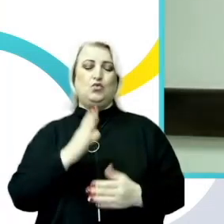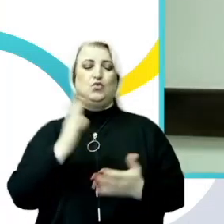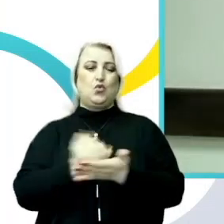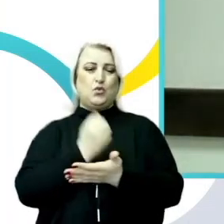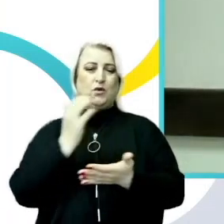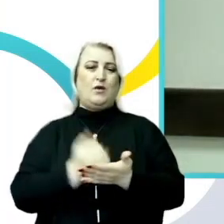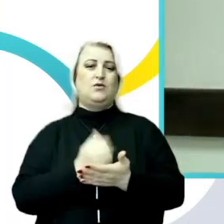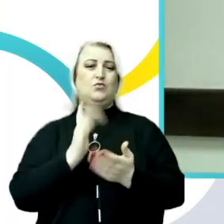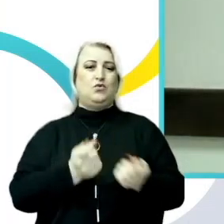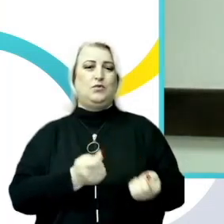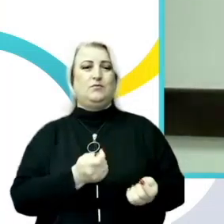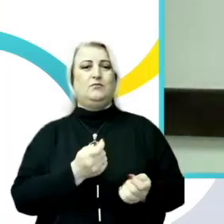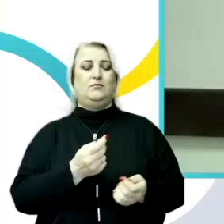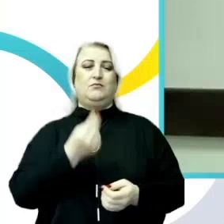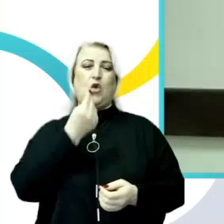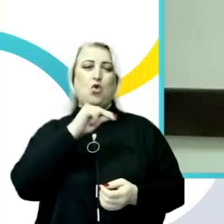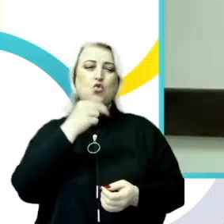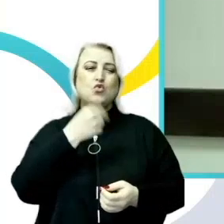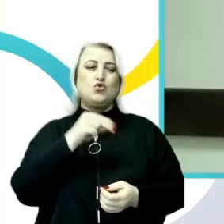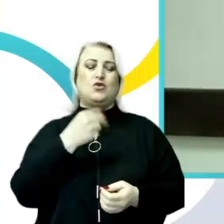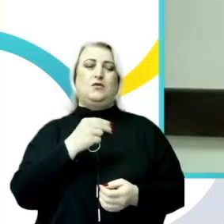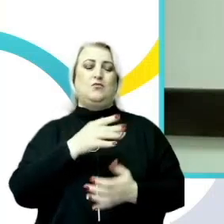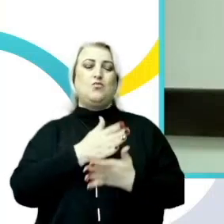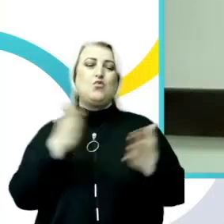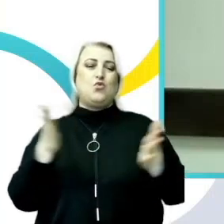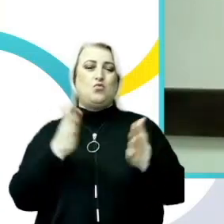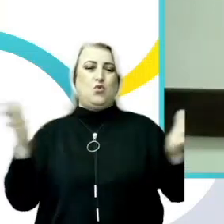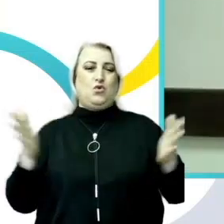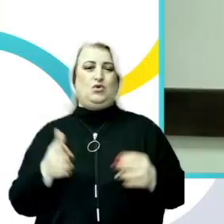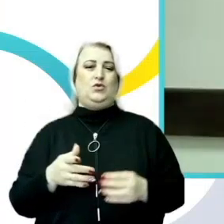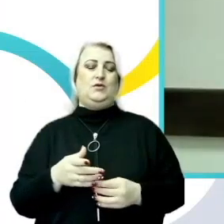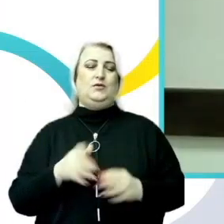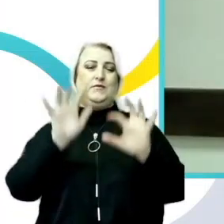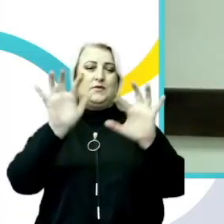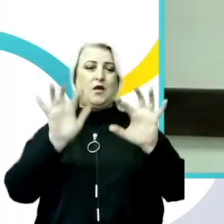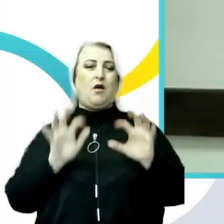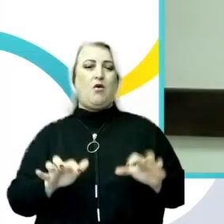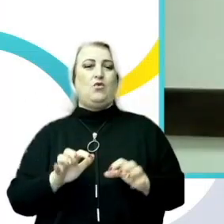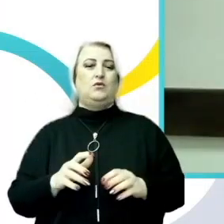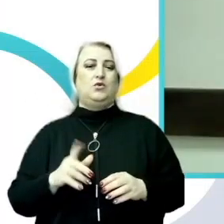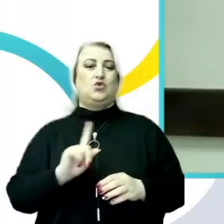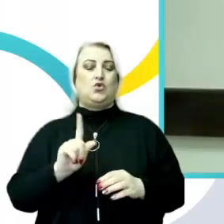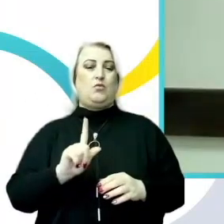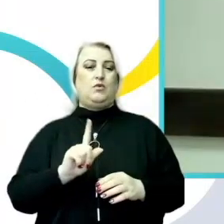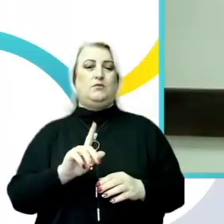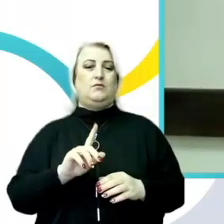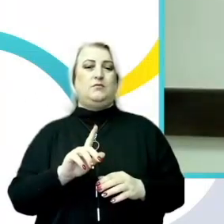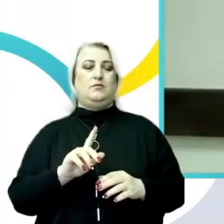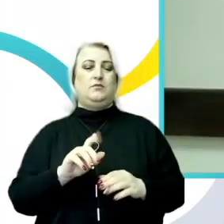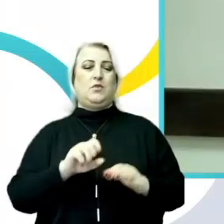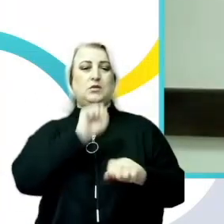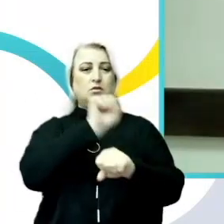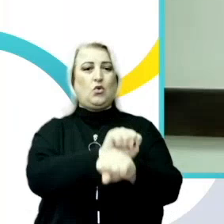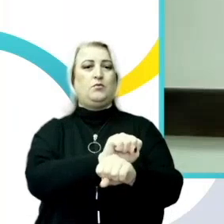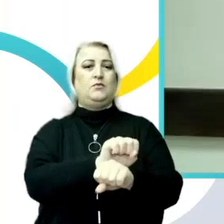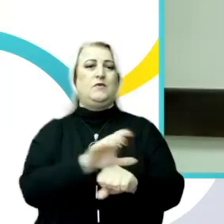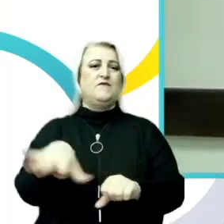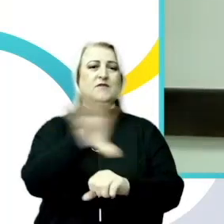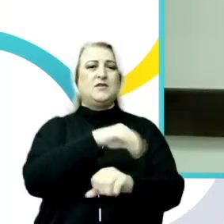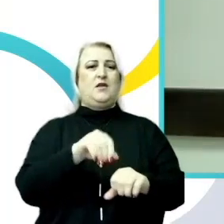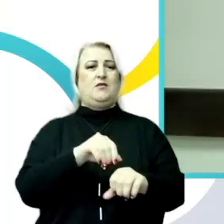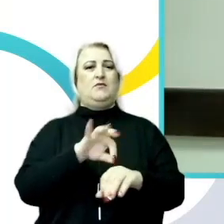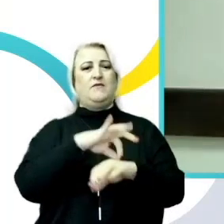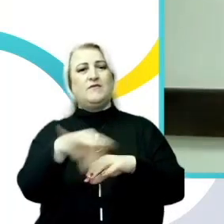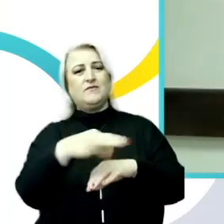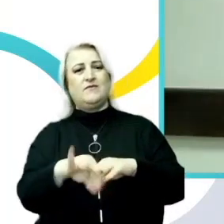mai multe îmbunătățiri în cadrul legislativ pentru a omite, dar și a stopa toate formele de violență, inclusiv